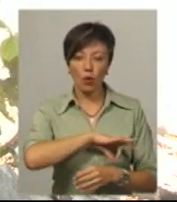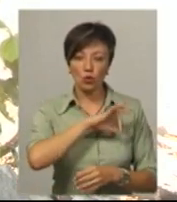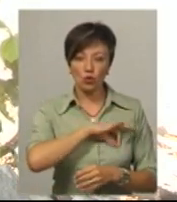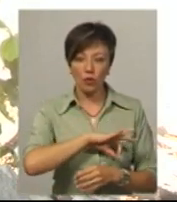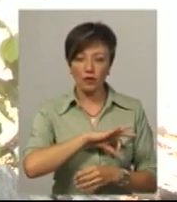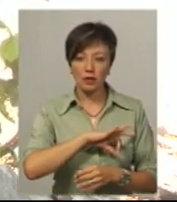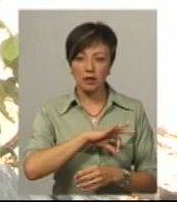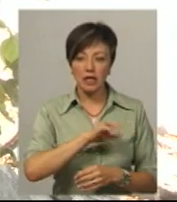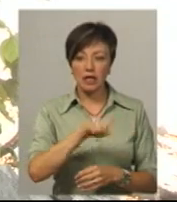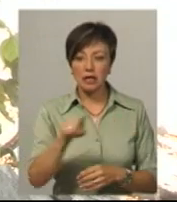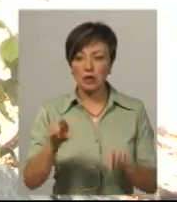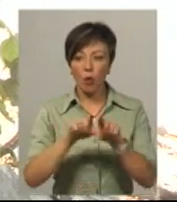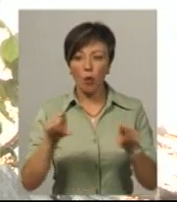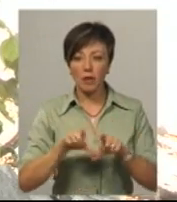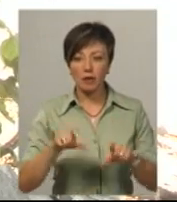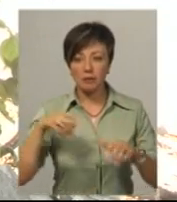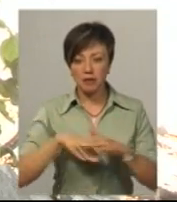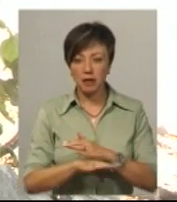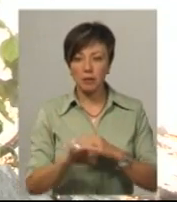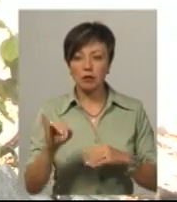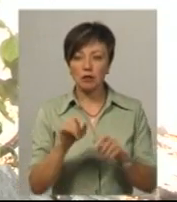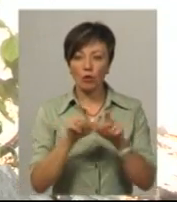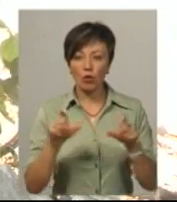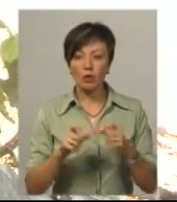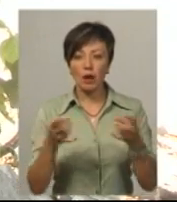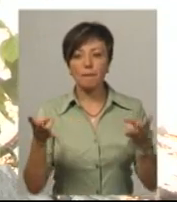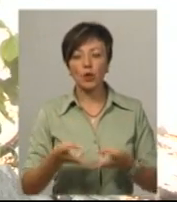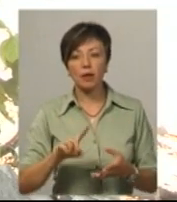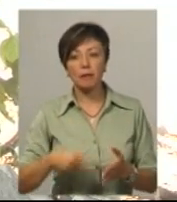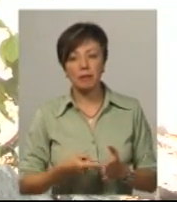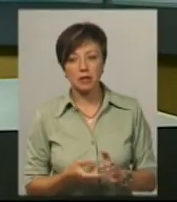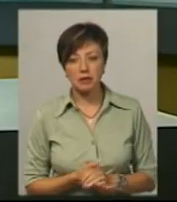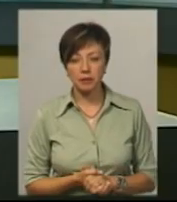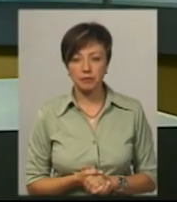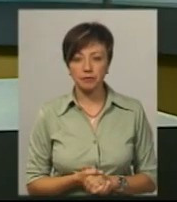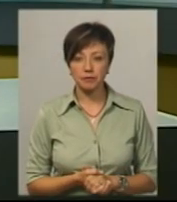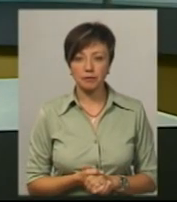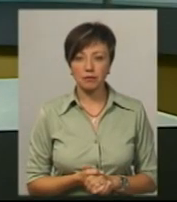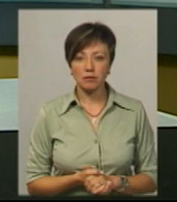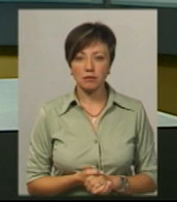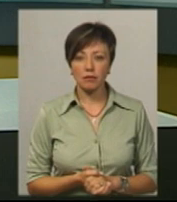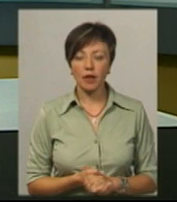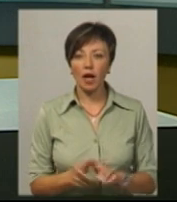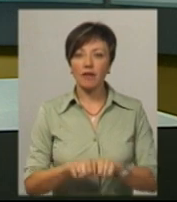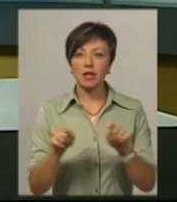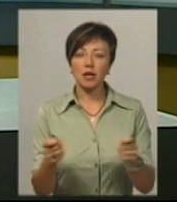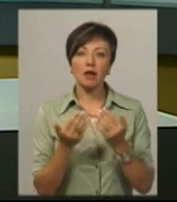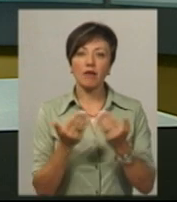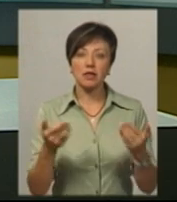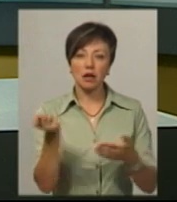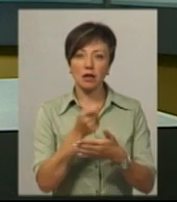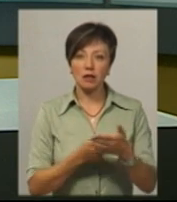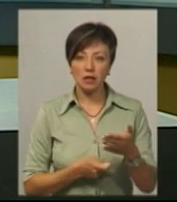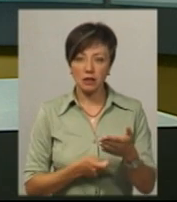ті об'єкти підземні і споруди для потреб міста. Відкриття виставки картин